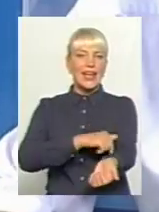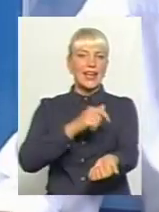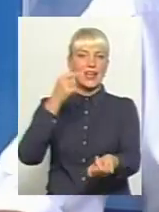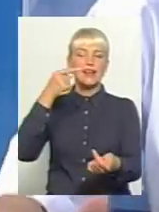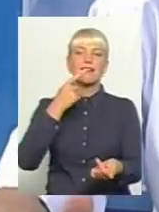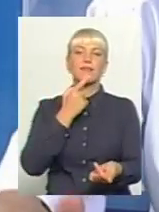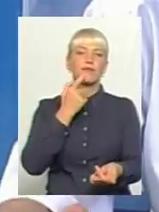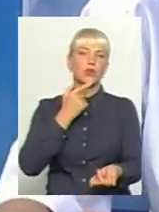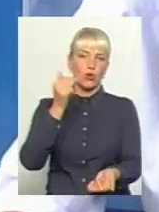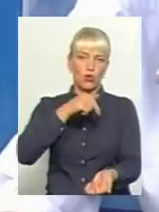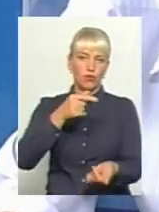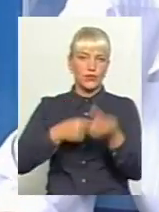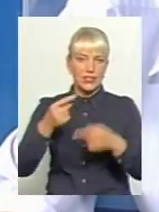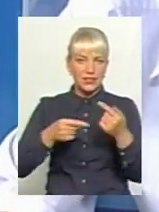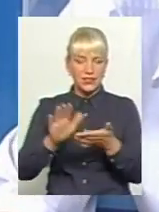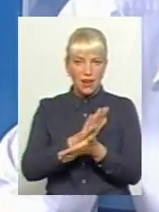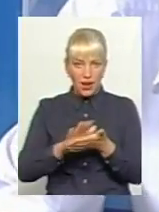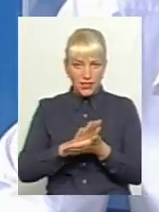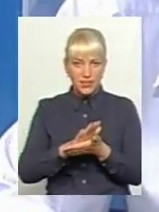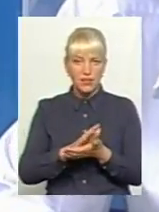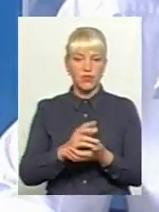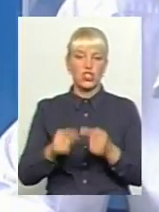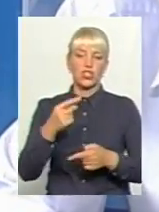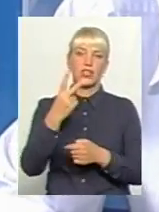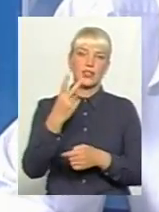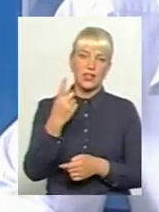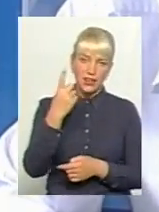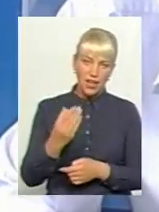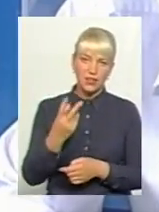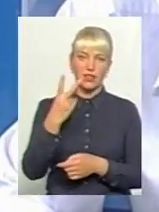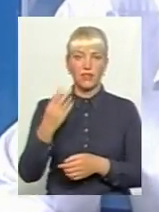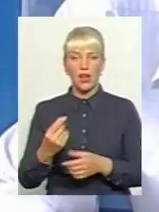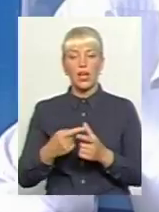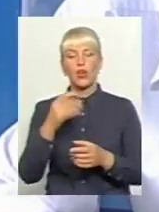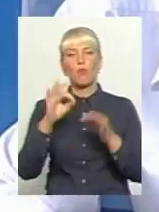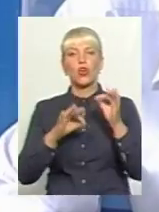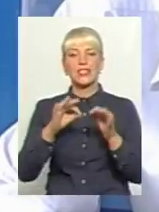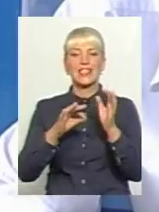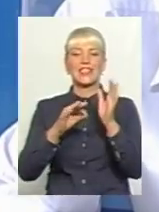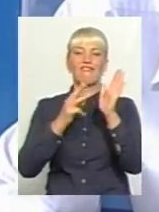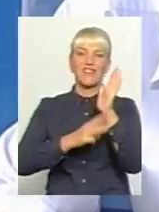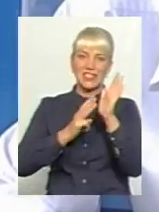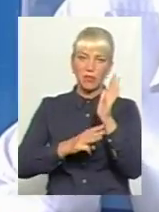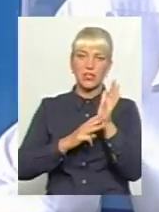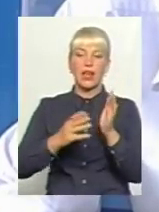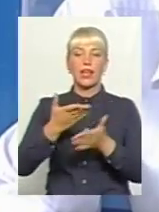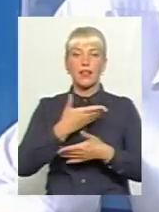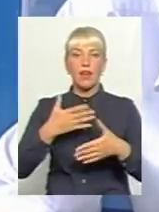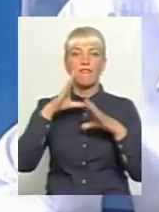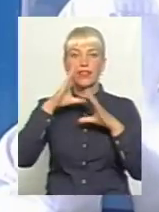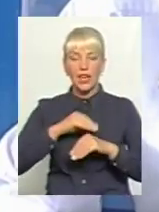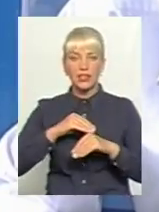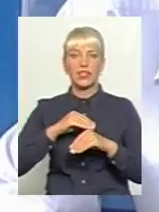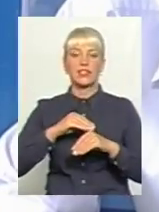там через день або через два, і в процентів 70-80 нам дається відновити функцію